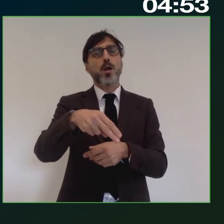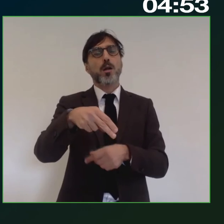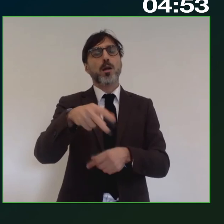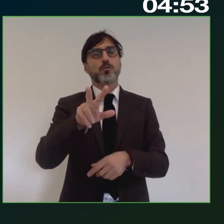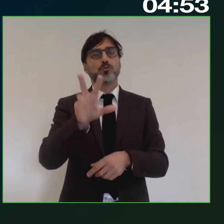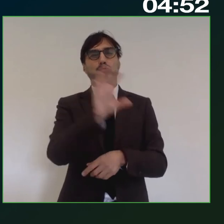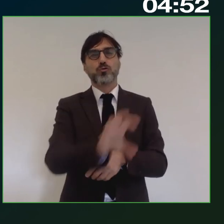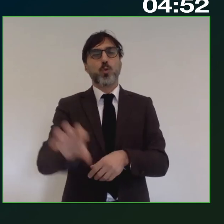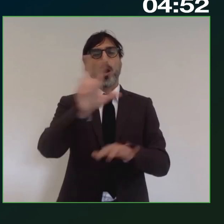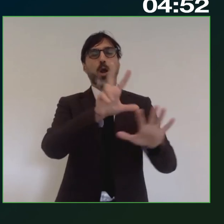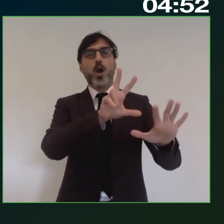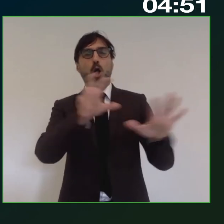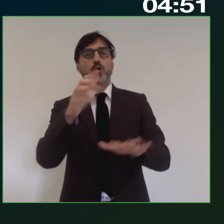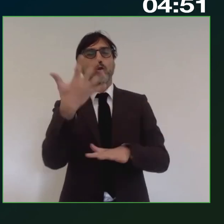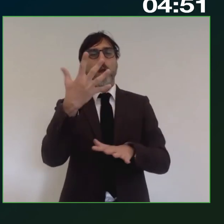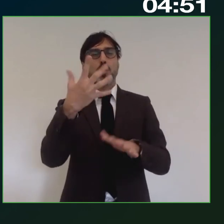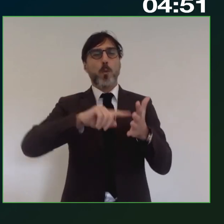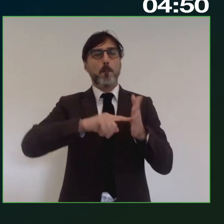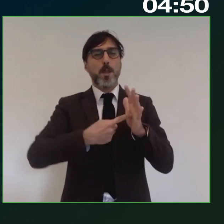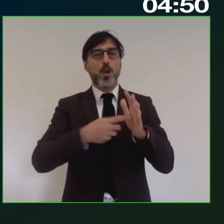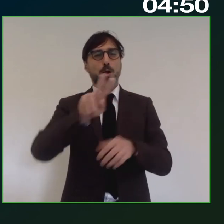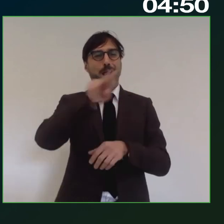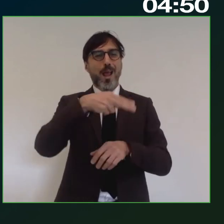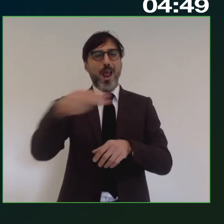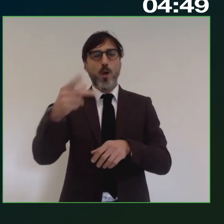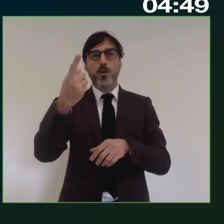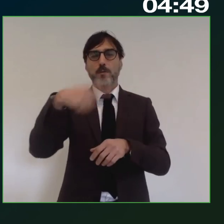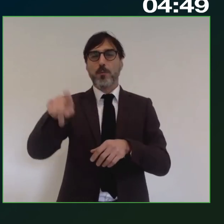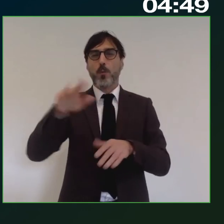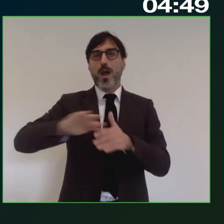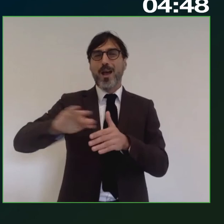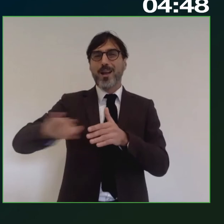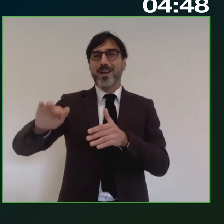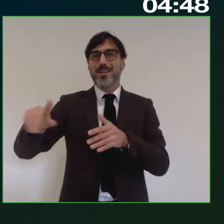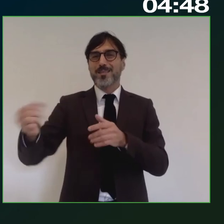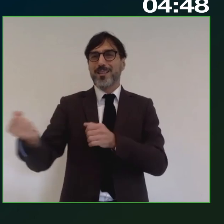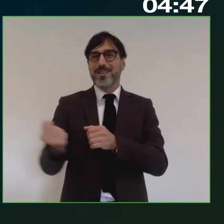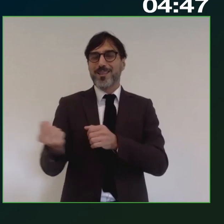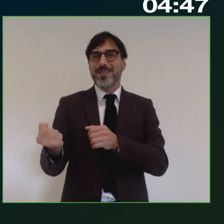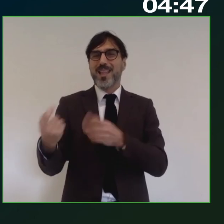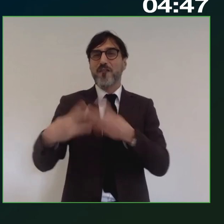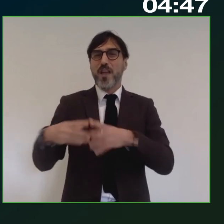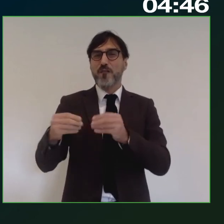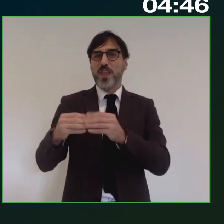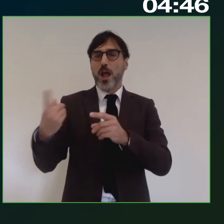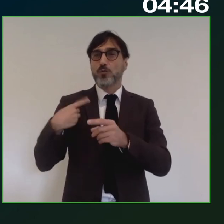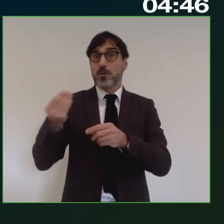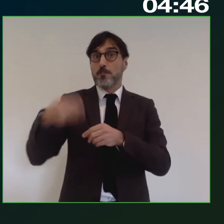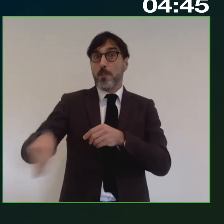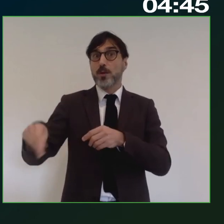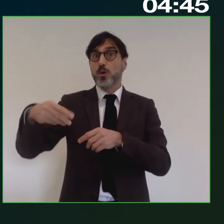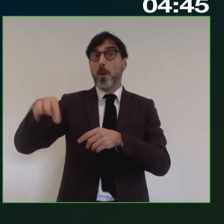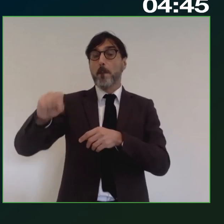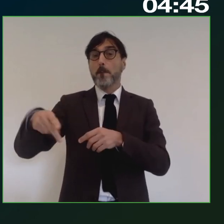805 milioni di euro a seguito del trasferimento della riserva di efficacia persa dal PON scuola